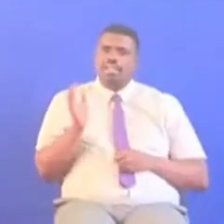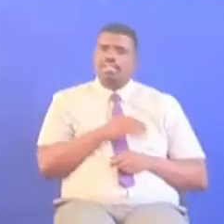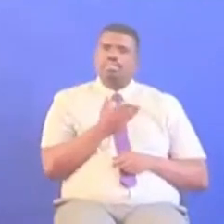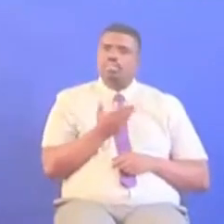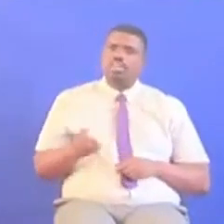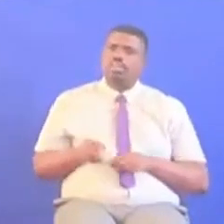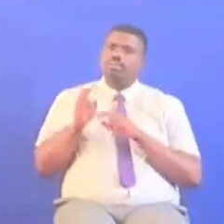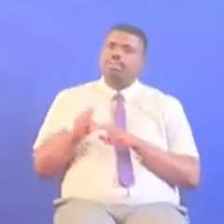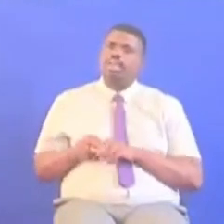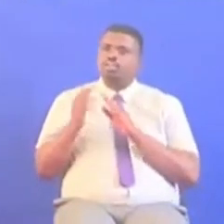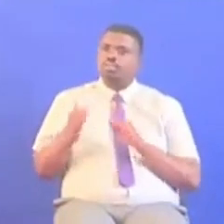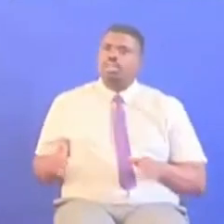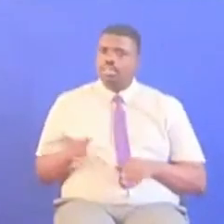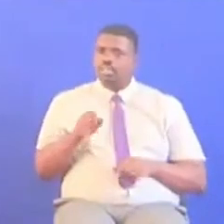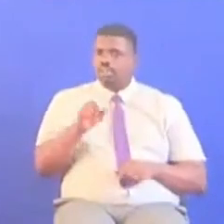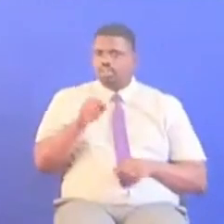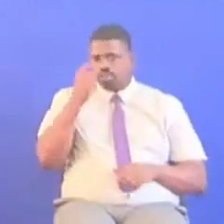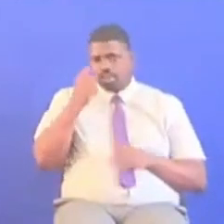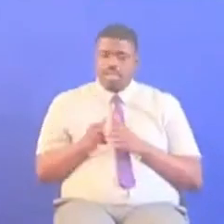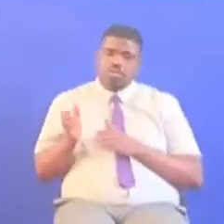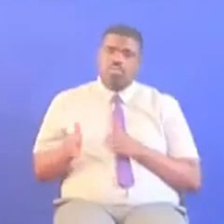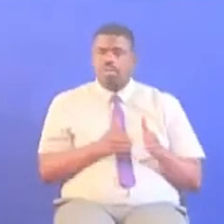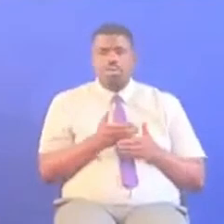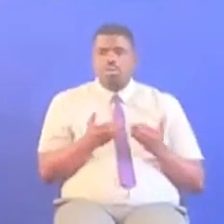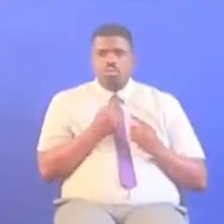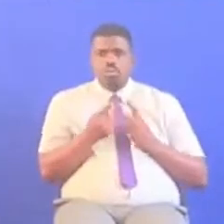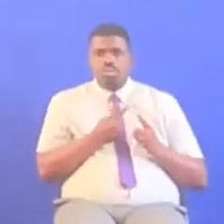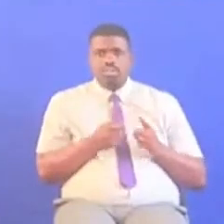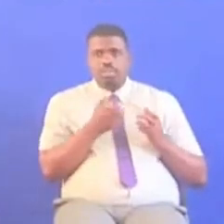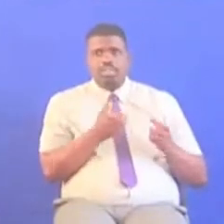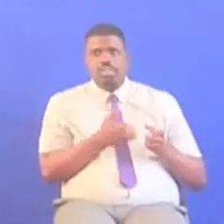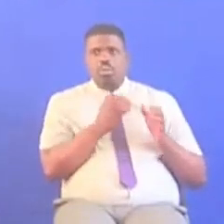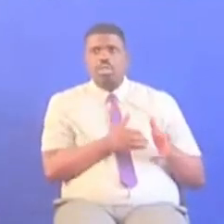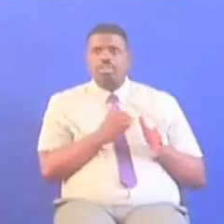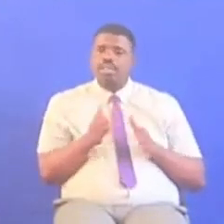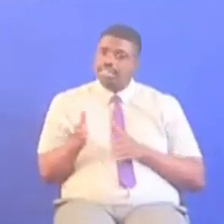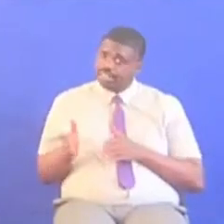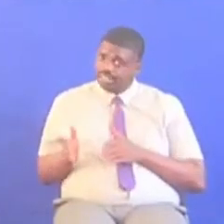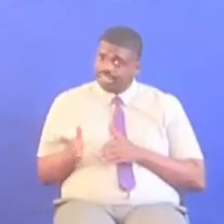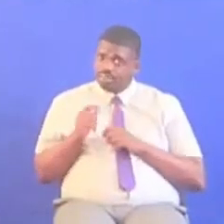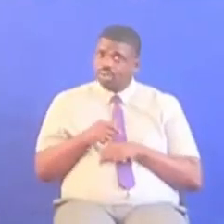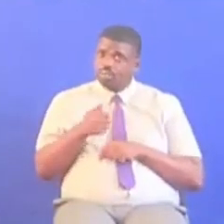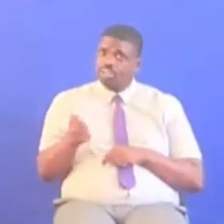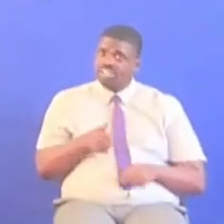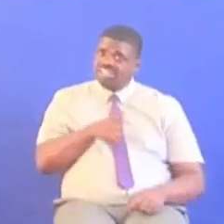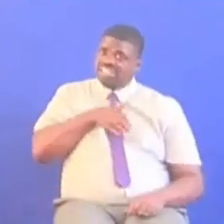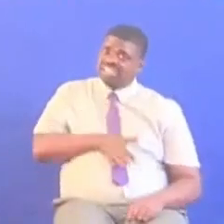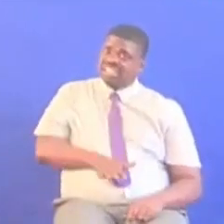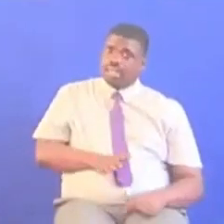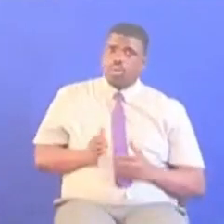mtulia nyumbani Hiyo ndiyo mana kupanga wa machinga Uwezi kusema wa machinga wajipange Wakati ni watu wenye njaa